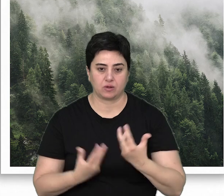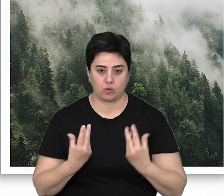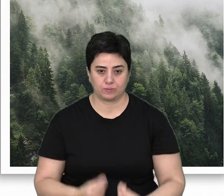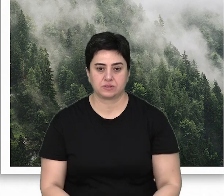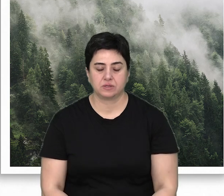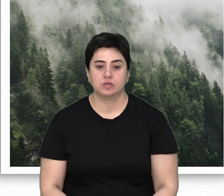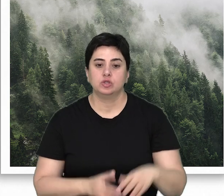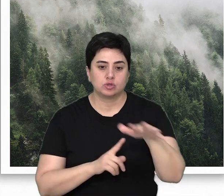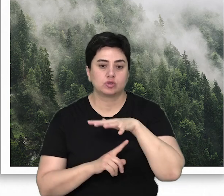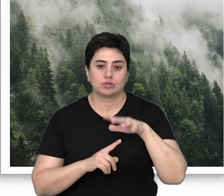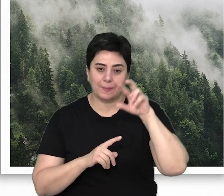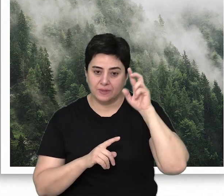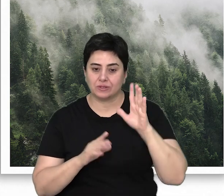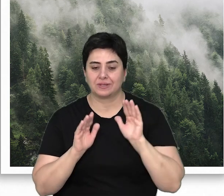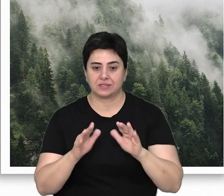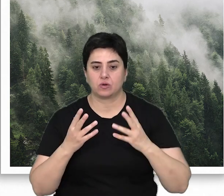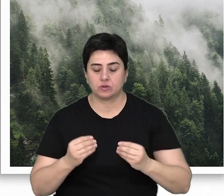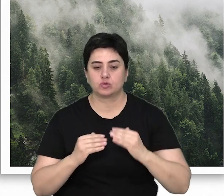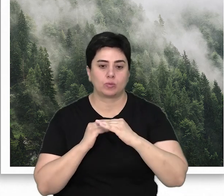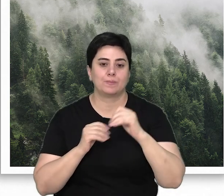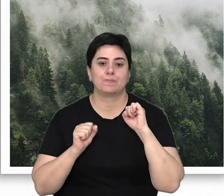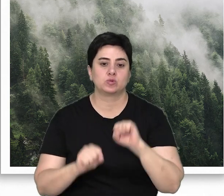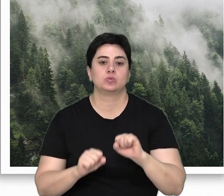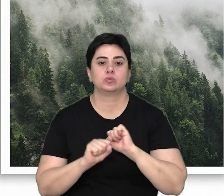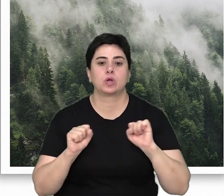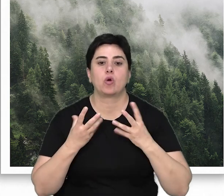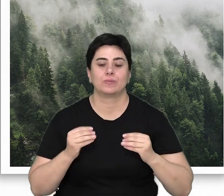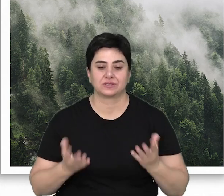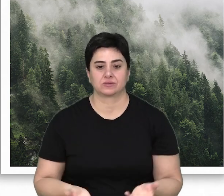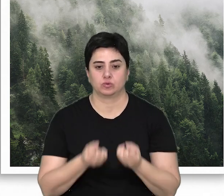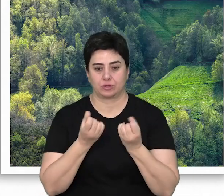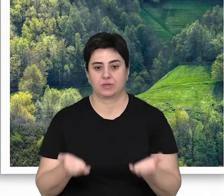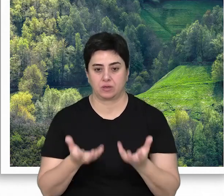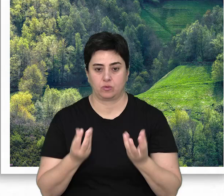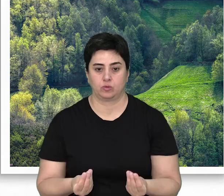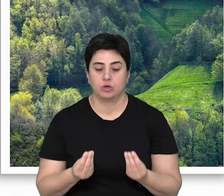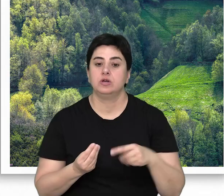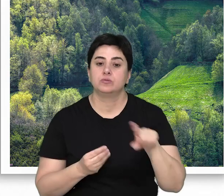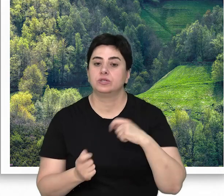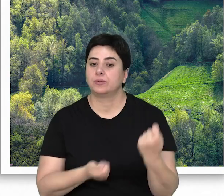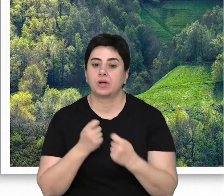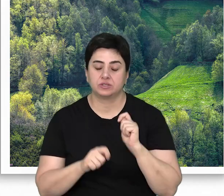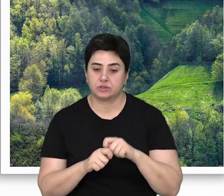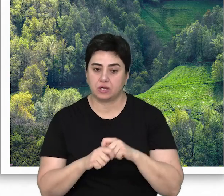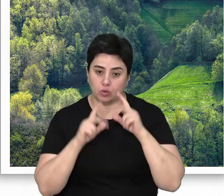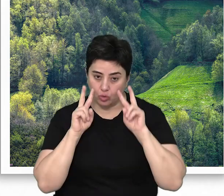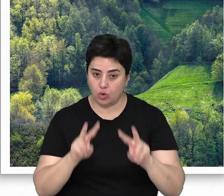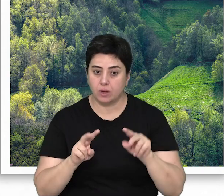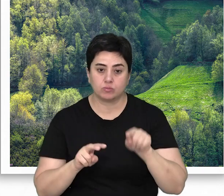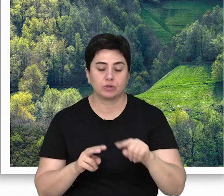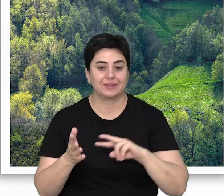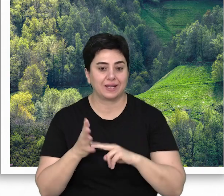katkısı, sosyal psikoloji desteği ve toplum baskısını azaltma etkisi. Yapılan çalışmalarda ve